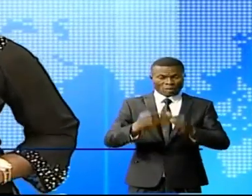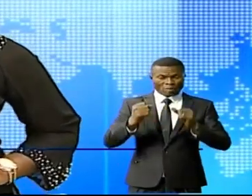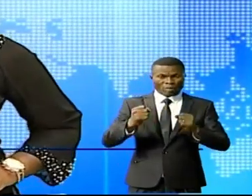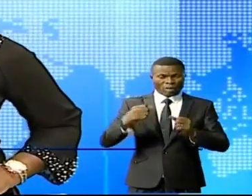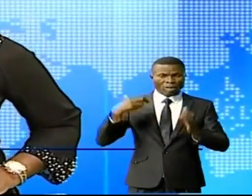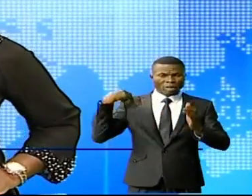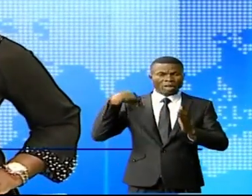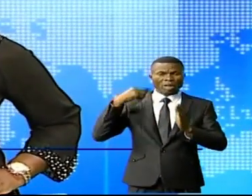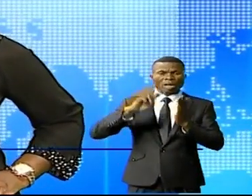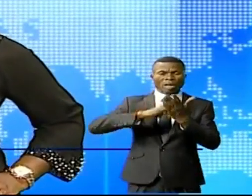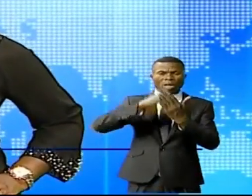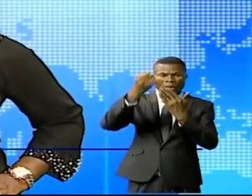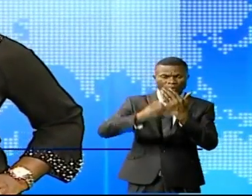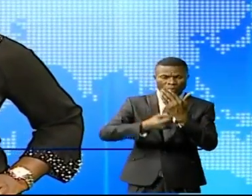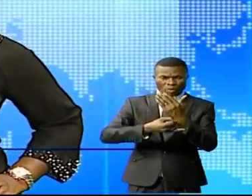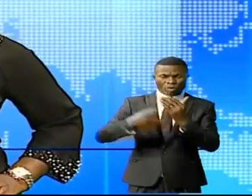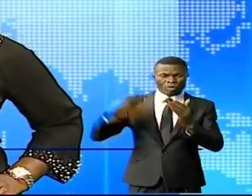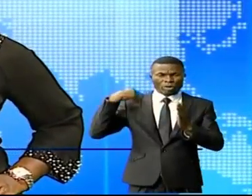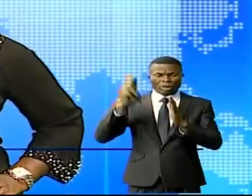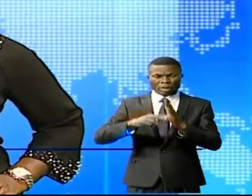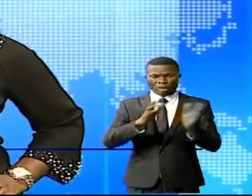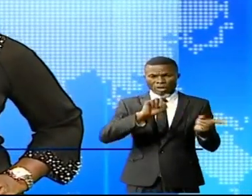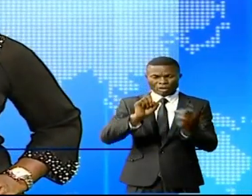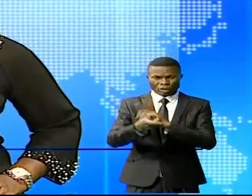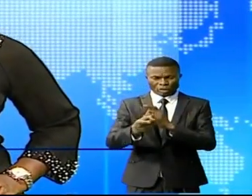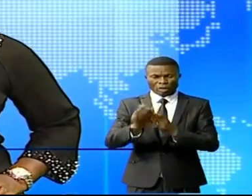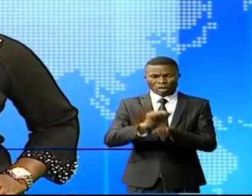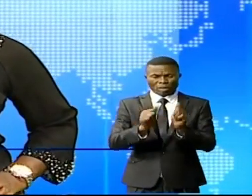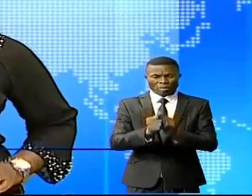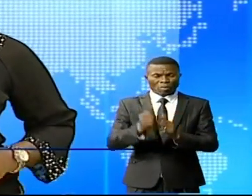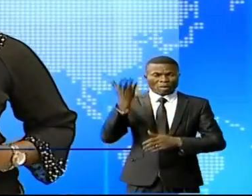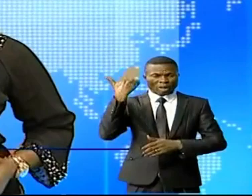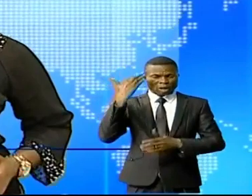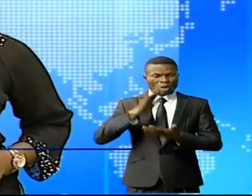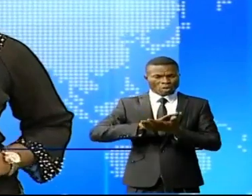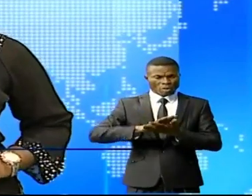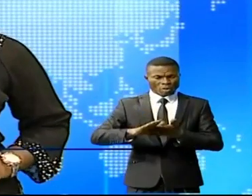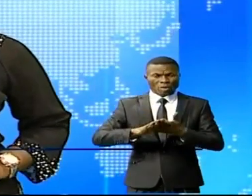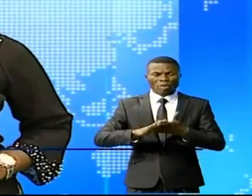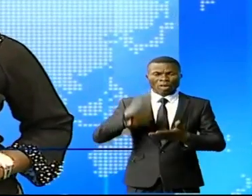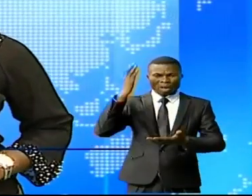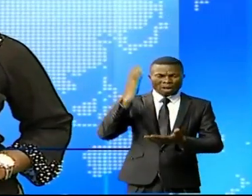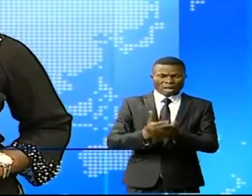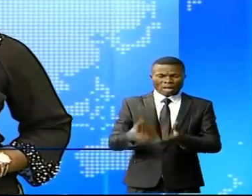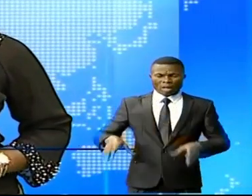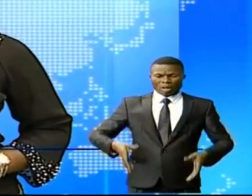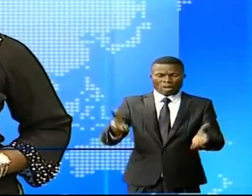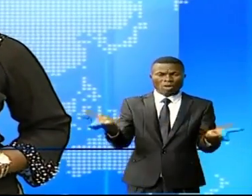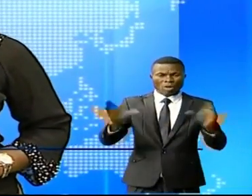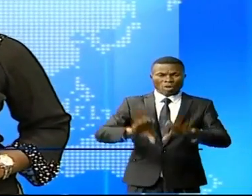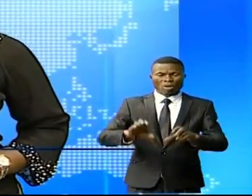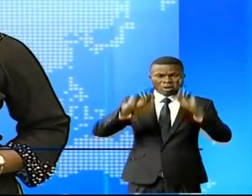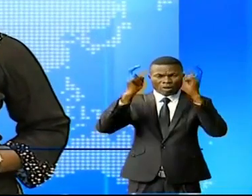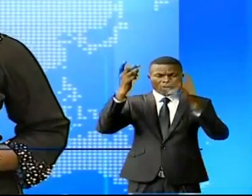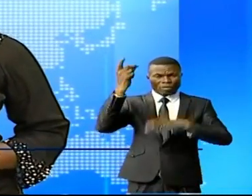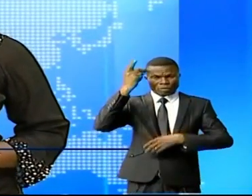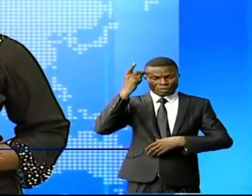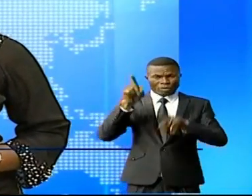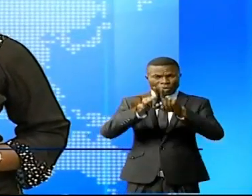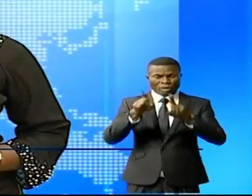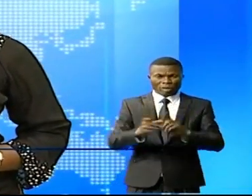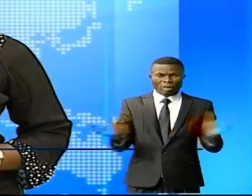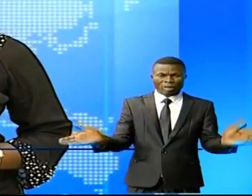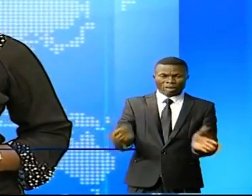gouvernement qui vise l'amélioration de la desserte en eau potable, la lutte contre les érosions dans la ville de Kinshasa et les